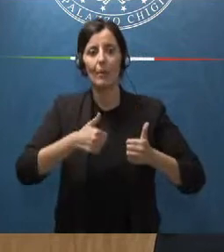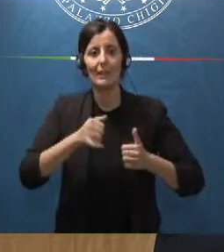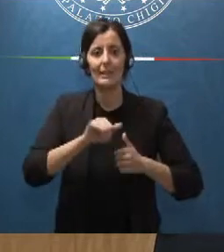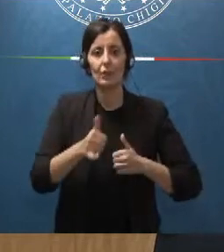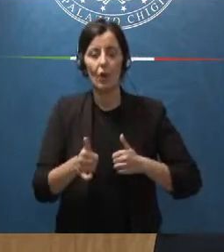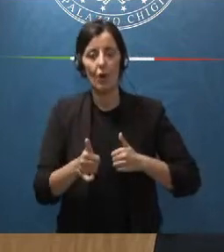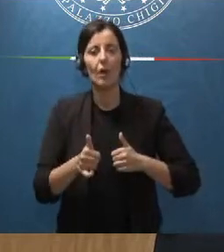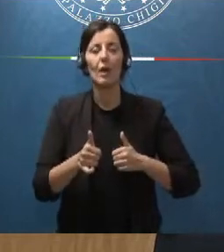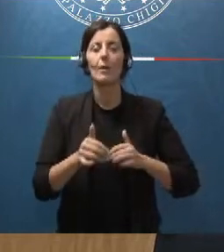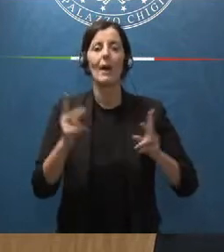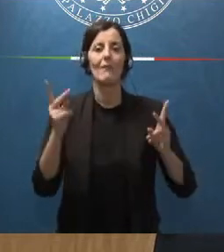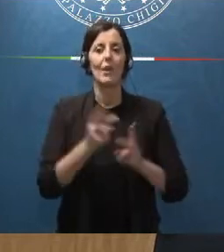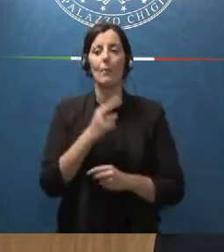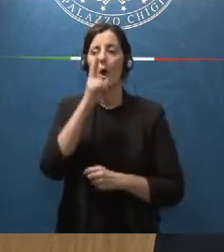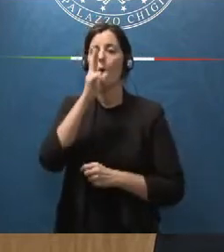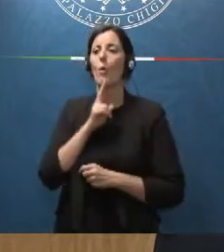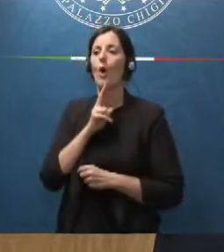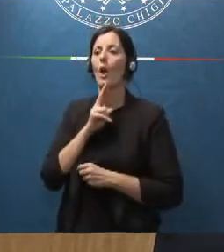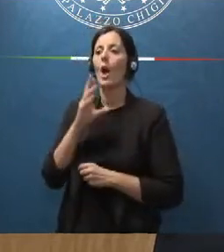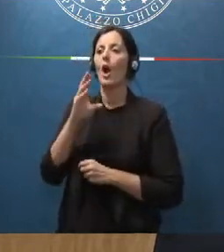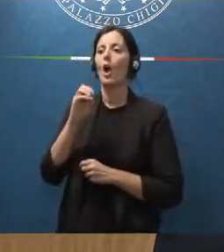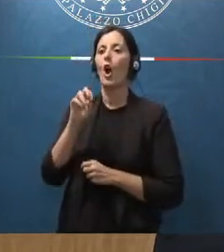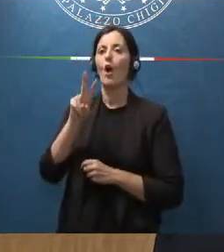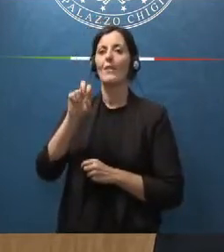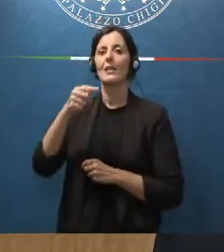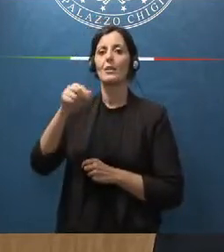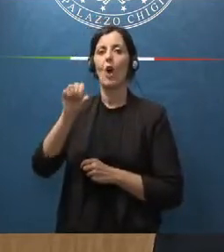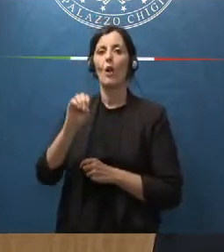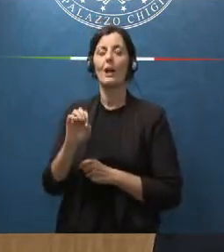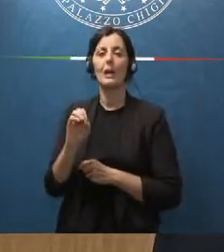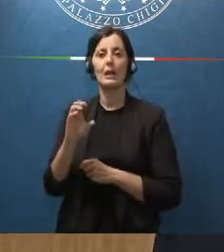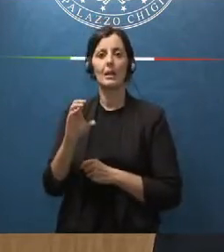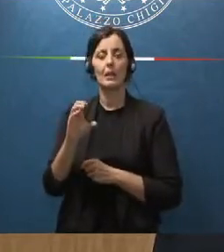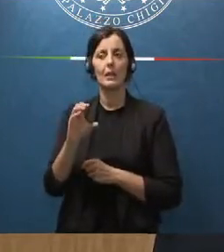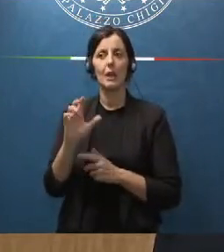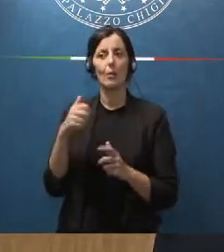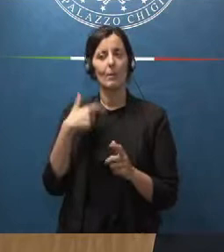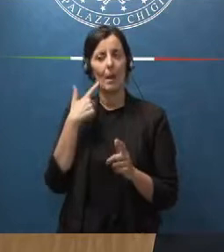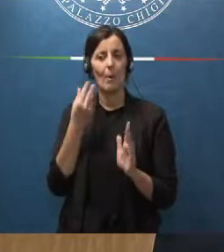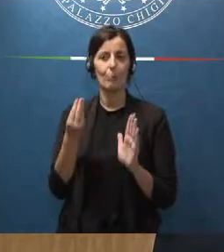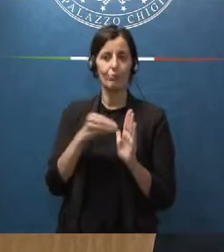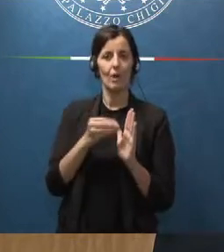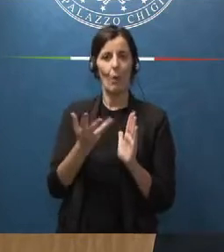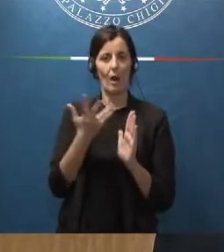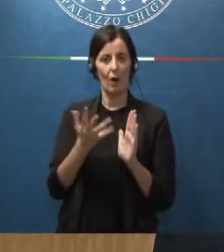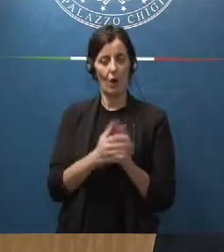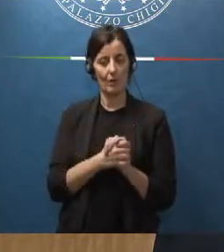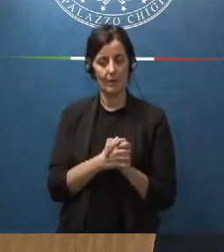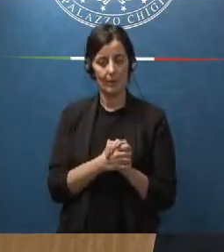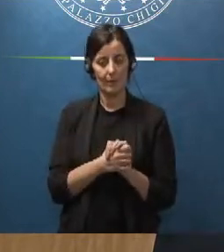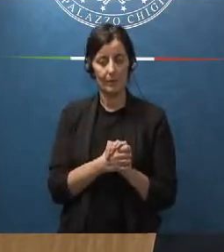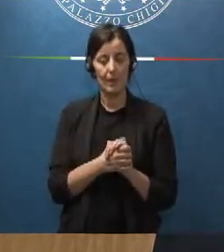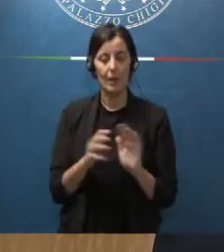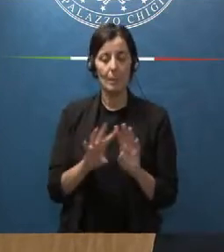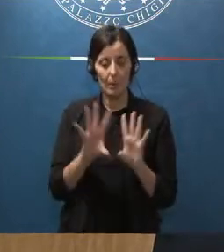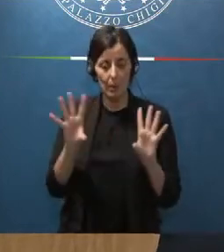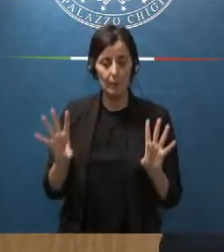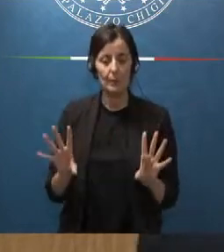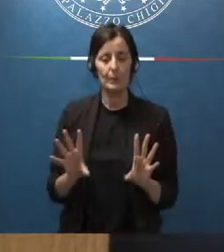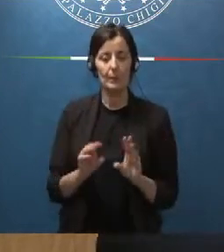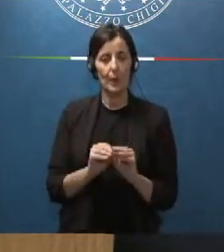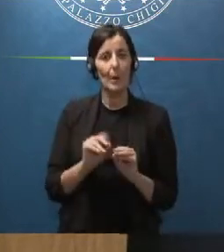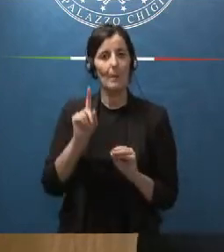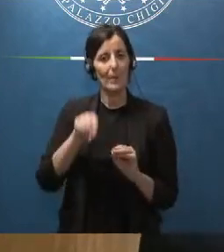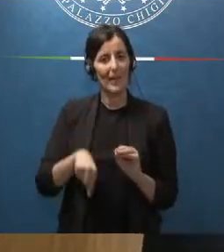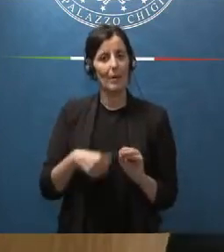efficacia del ruolo della covisoc qui abbiamo aggiunto qualcosa devo dire per superare la